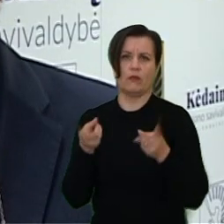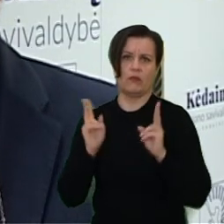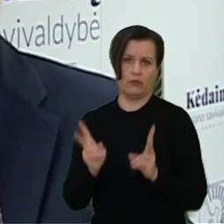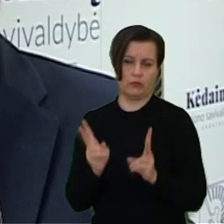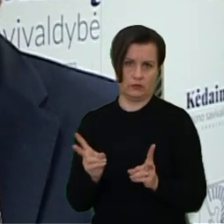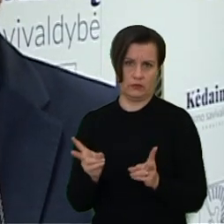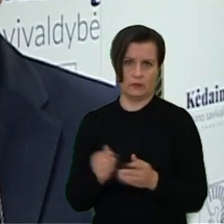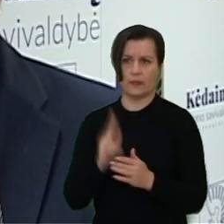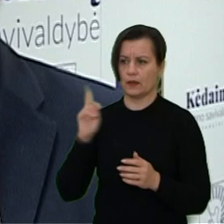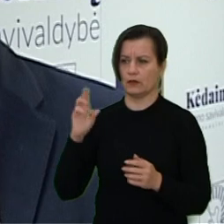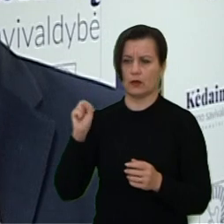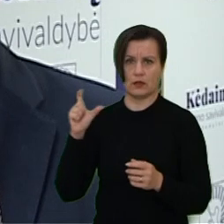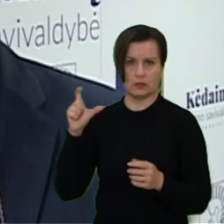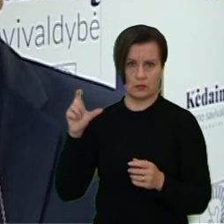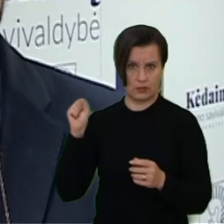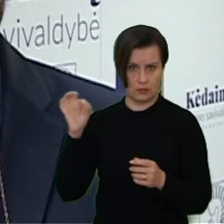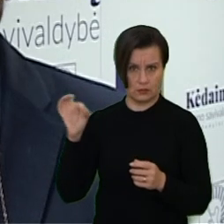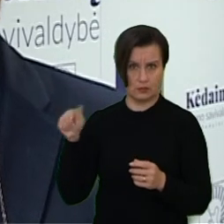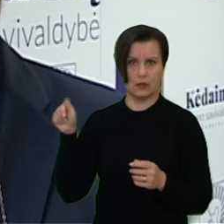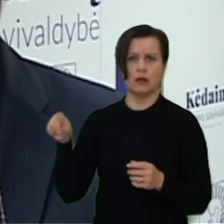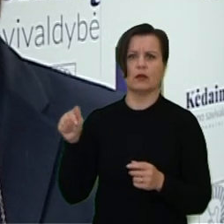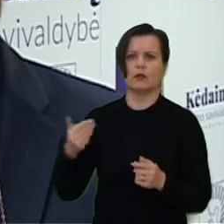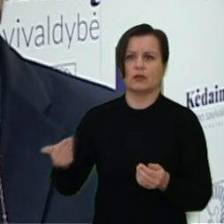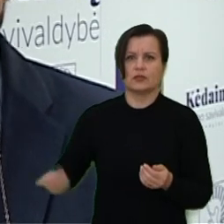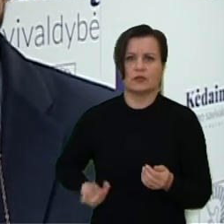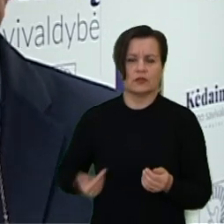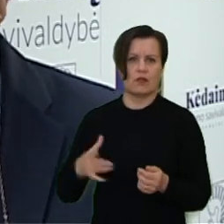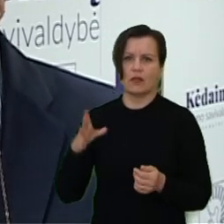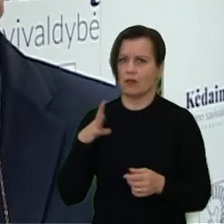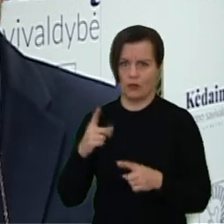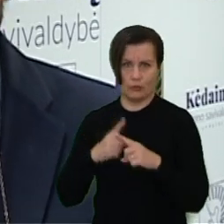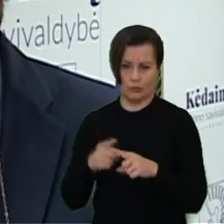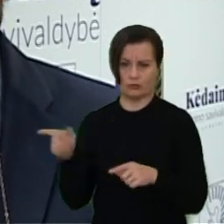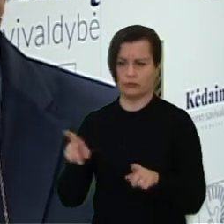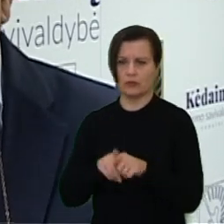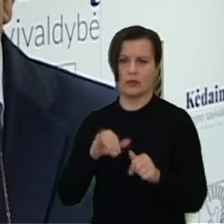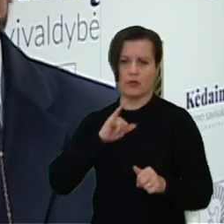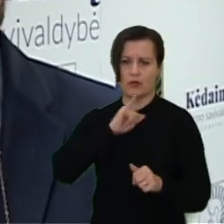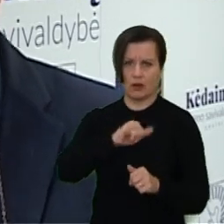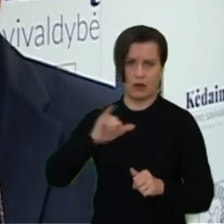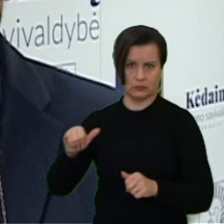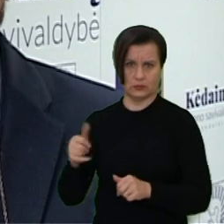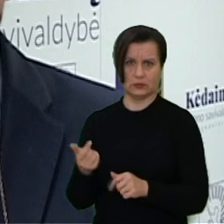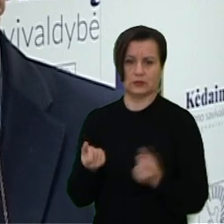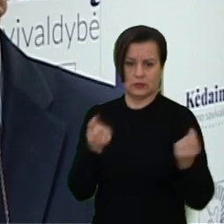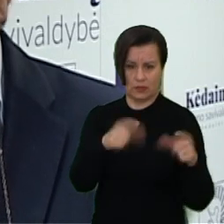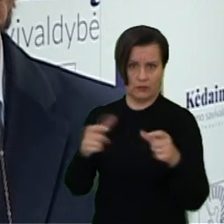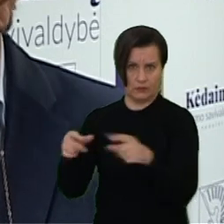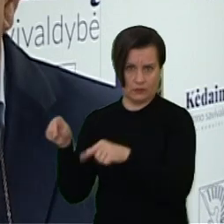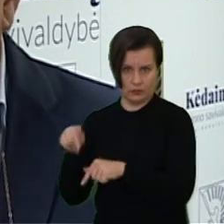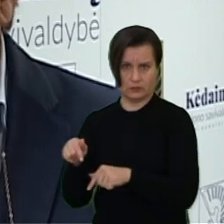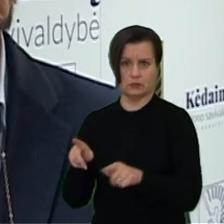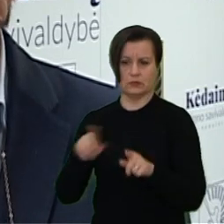paliko. Taigi KRACO atsidūrė tokio situacijoje, kad jie paprašiausiai neišgyvens ir kreipėsi į mus, kad